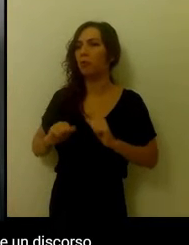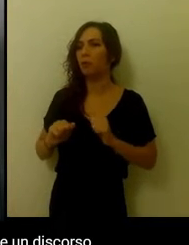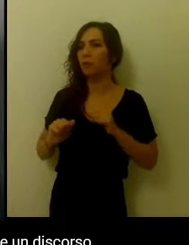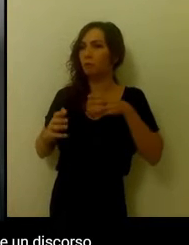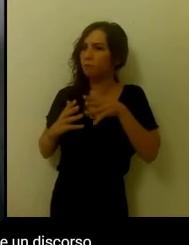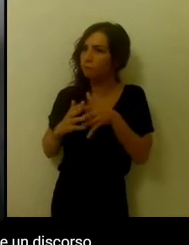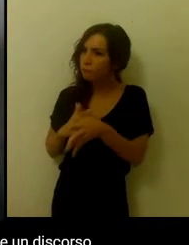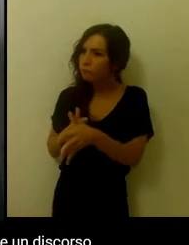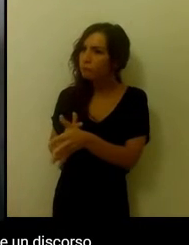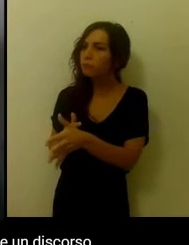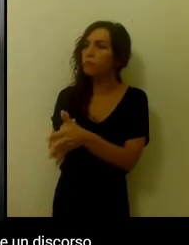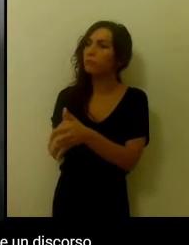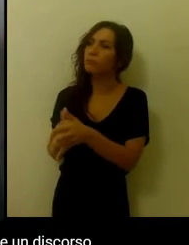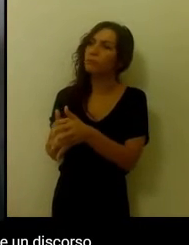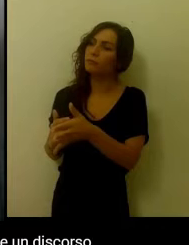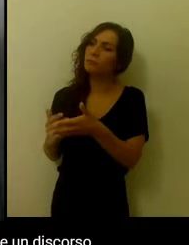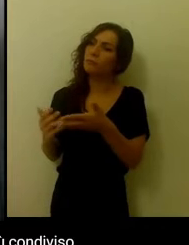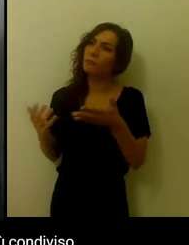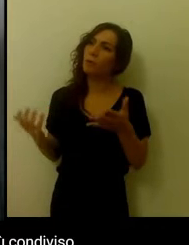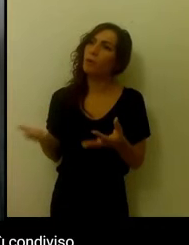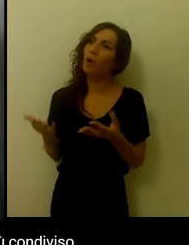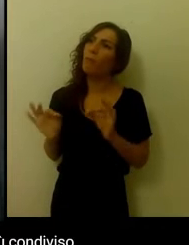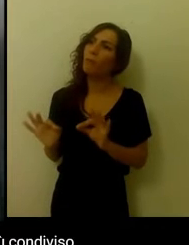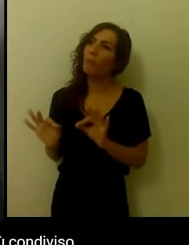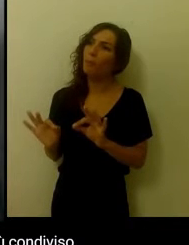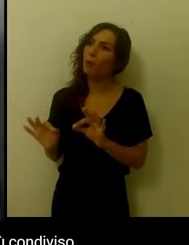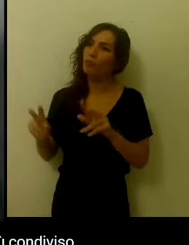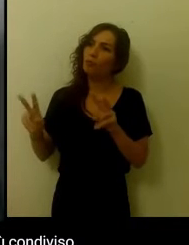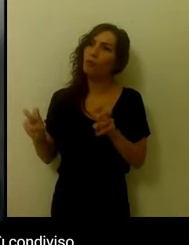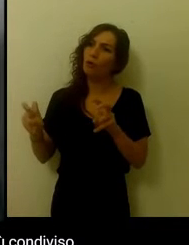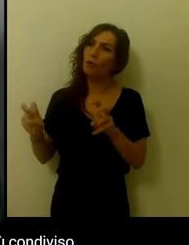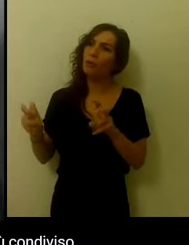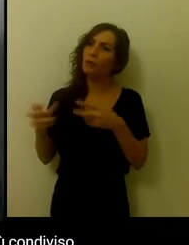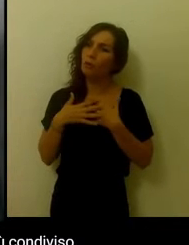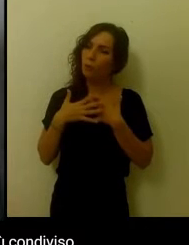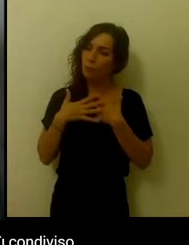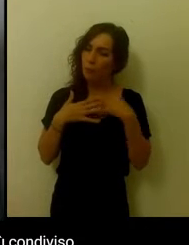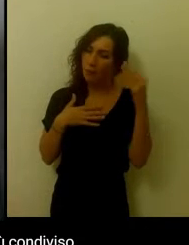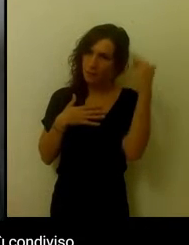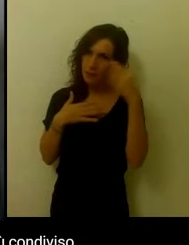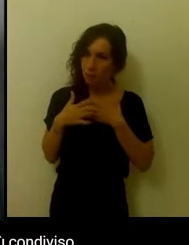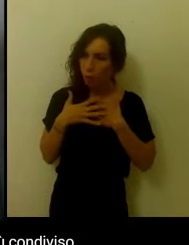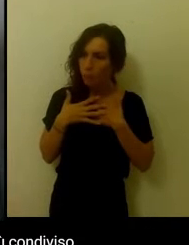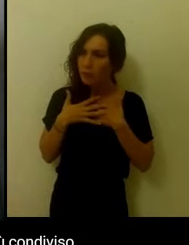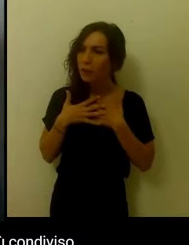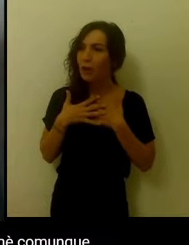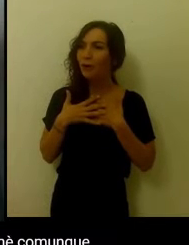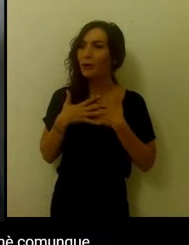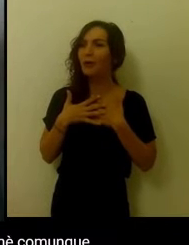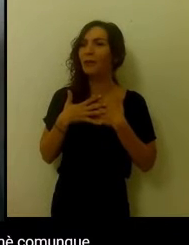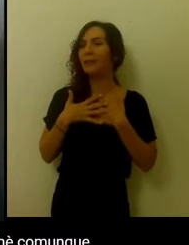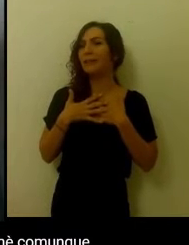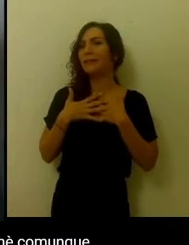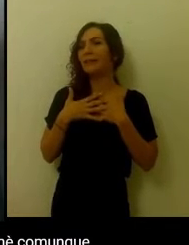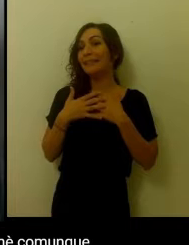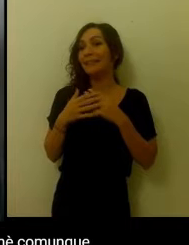sarebbe un discorso che dovrebbe essere, a mio parere, molto più condiviso e